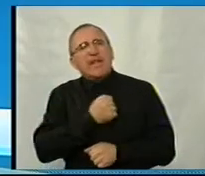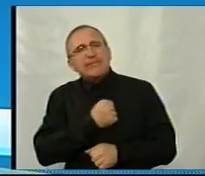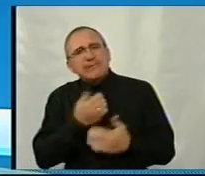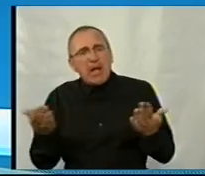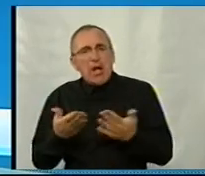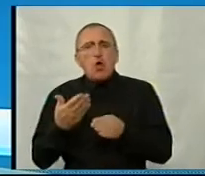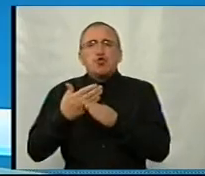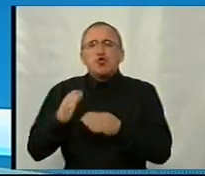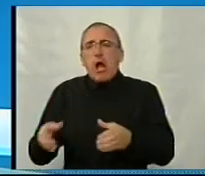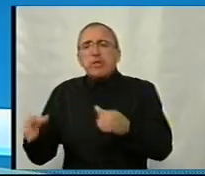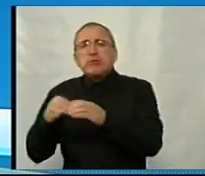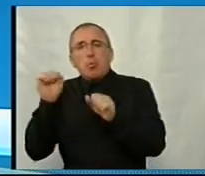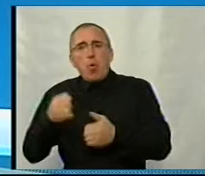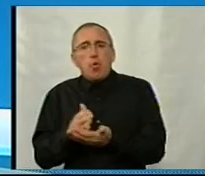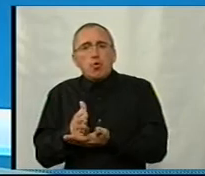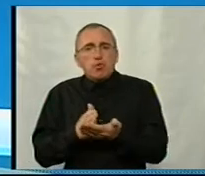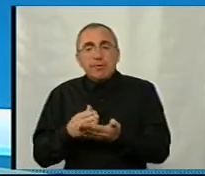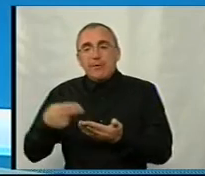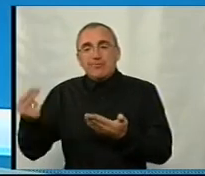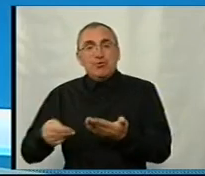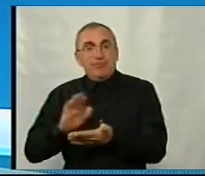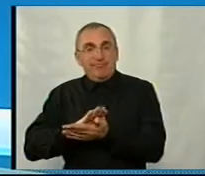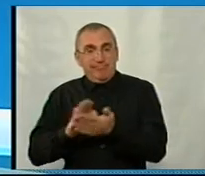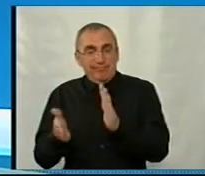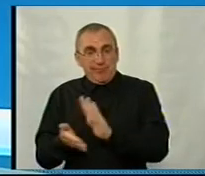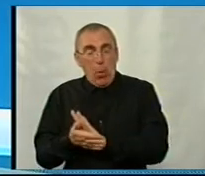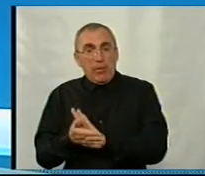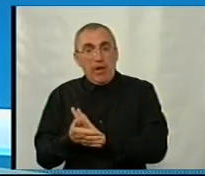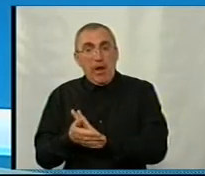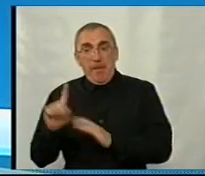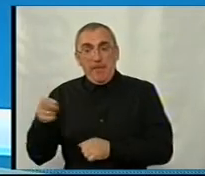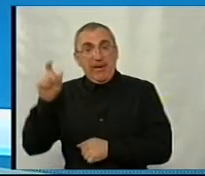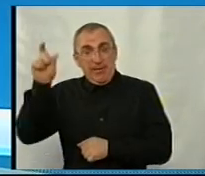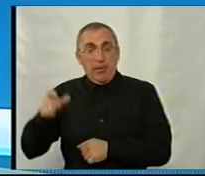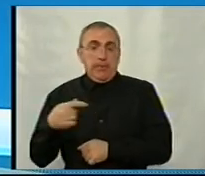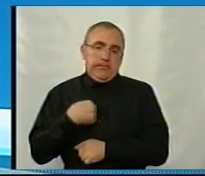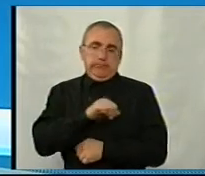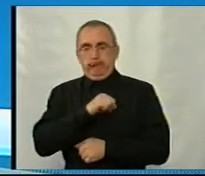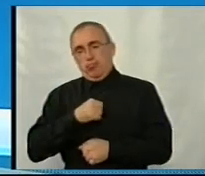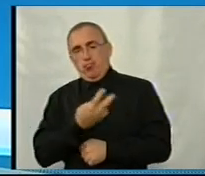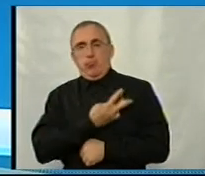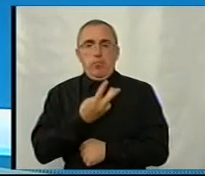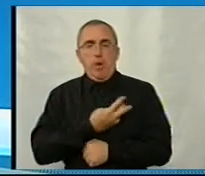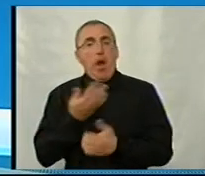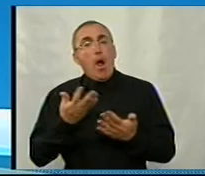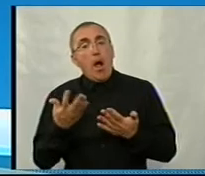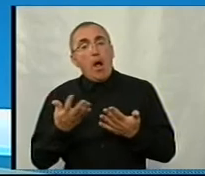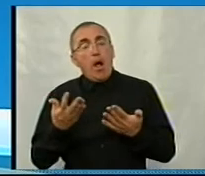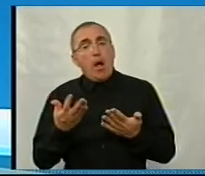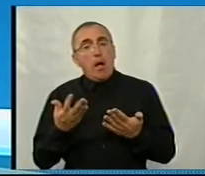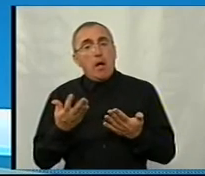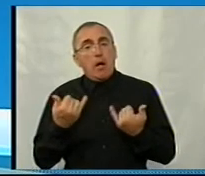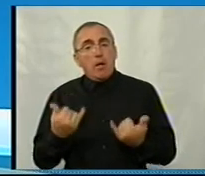чи в яких частинах може служити, може заключати контракт призовник, коли він сам цього бажає, а в які наразі